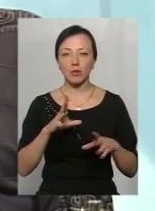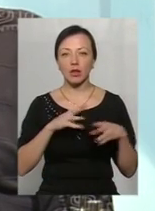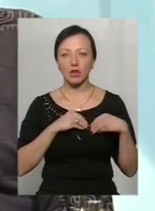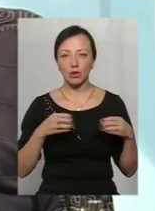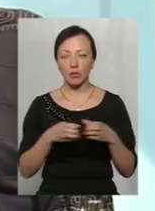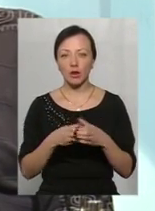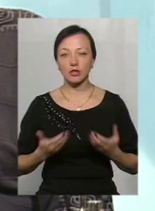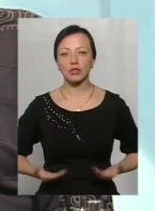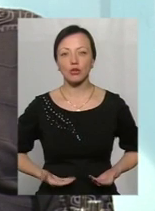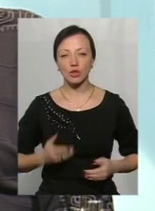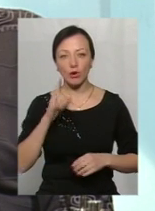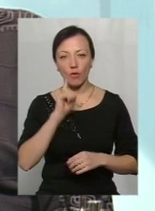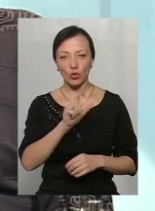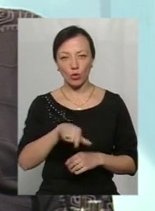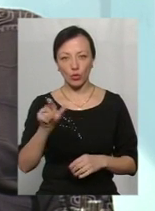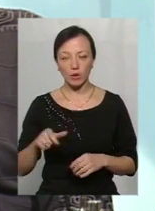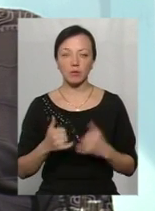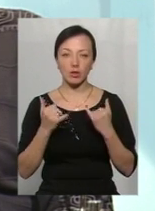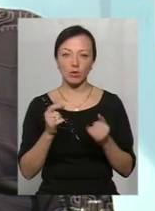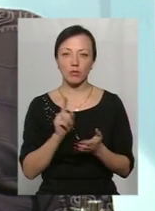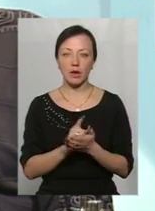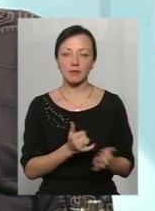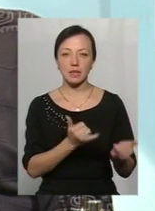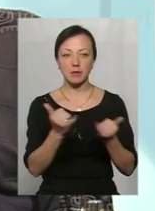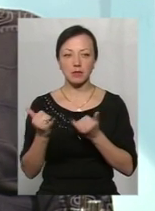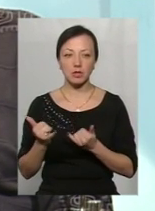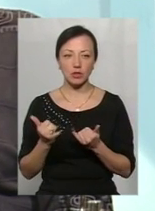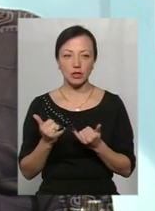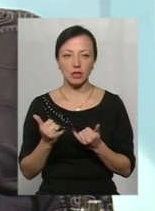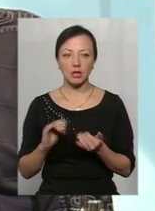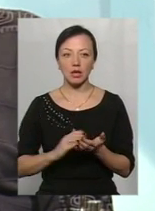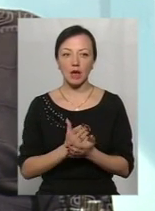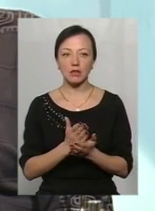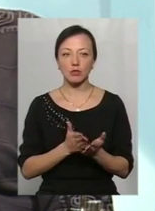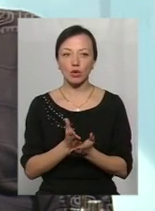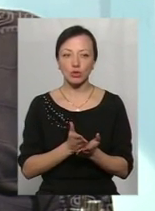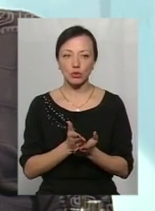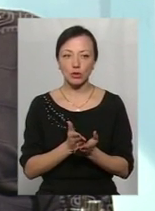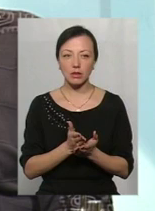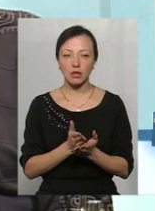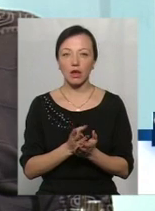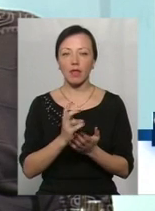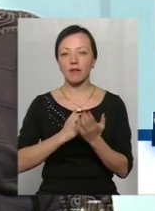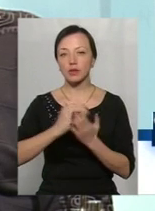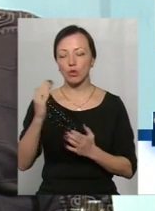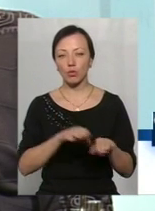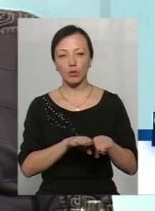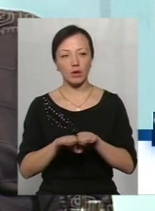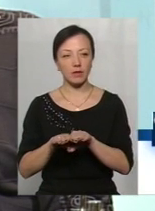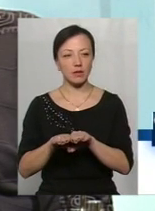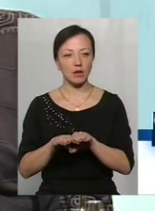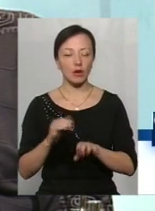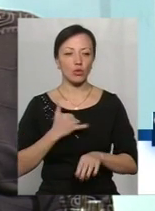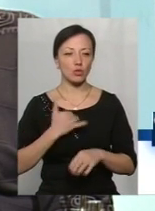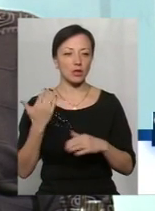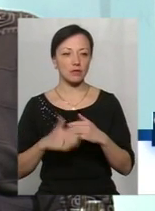громаді людям вживалося комфортно. Для того ми маємо забезпечити якість послуг на високому рівні. В принципі, в нас